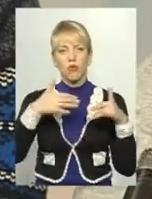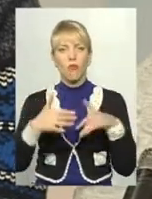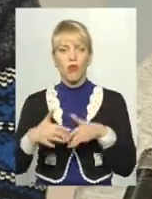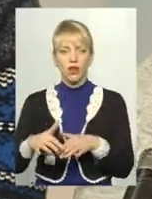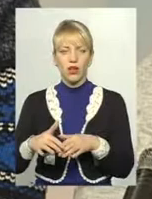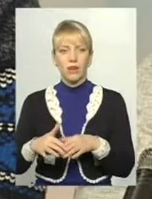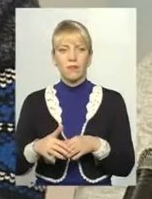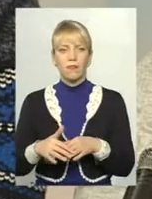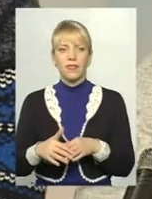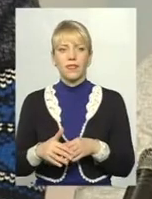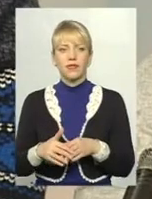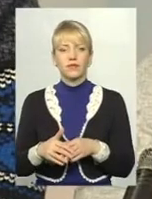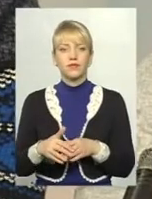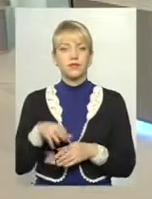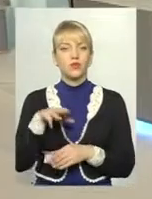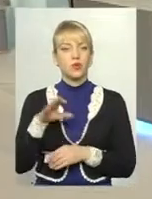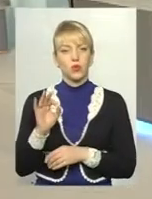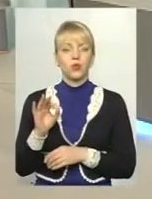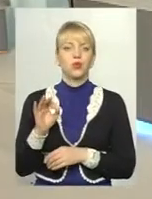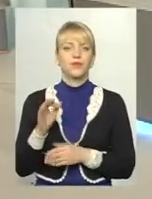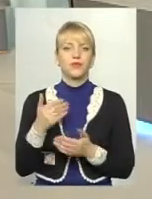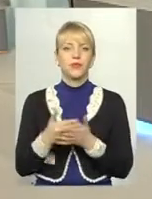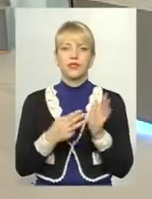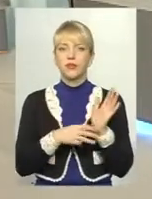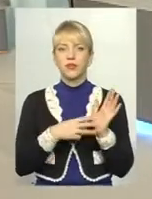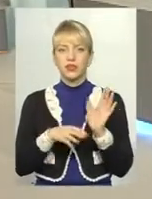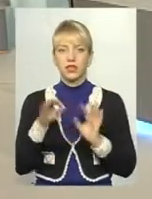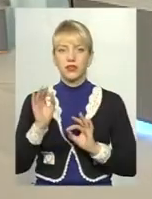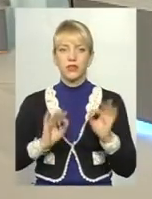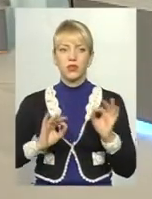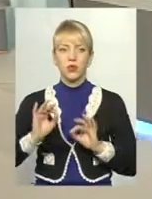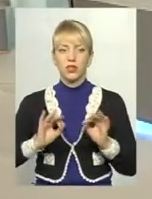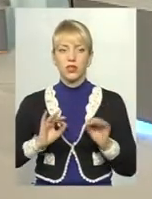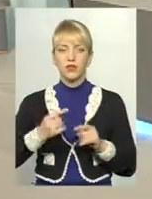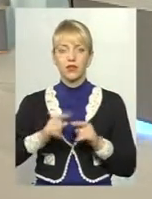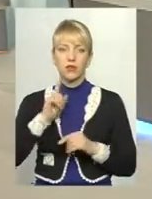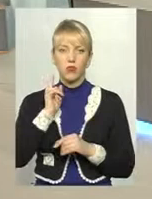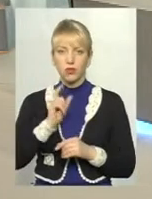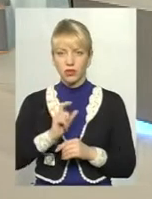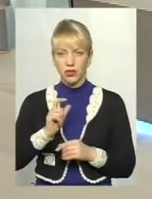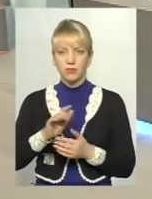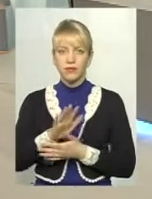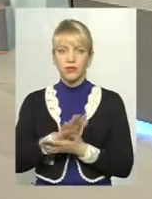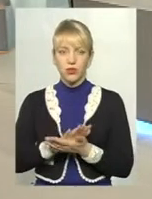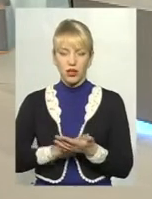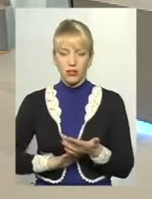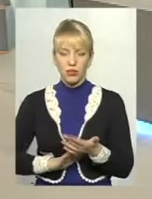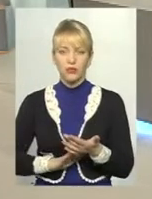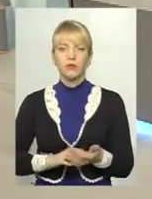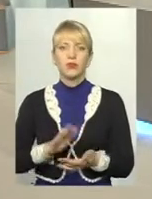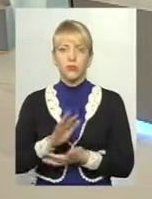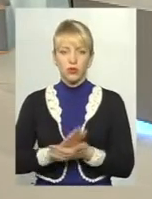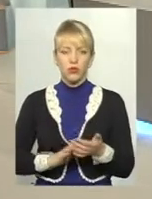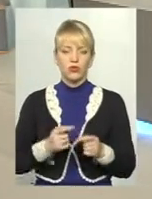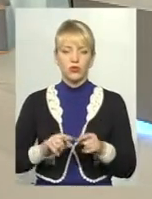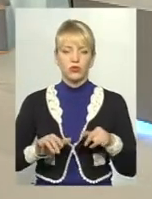80% цієї молоді, вони по-дальшому продовжують